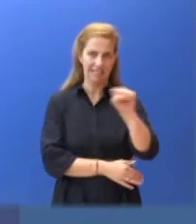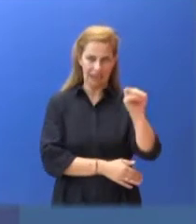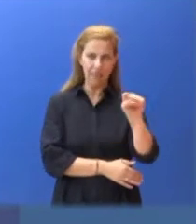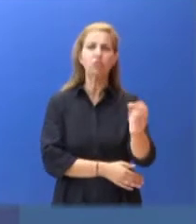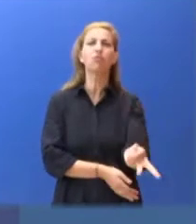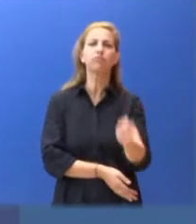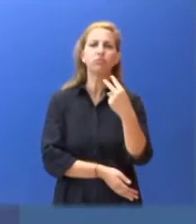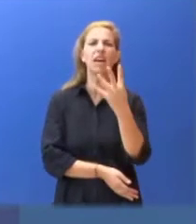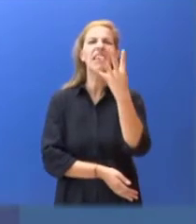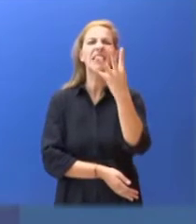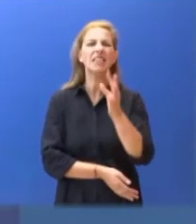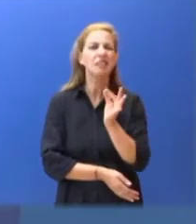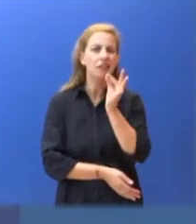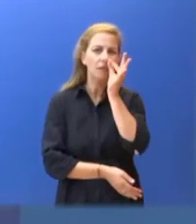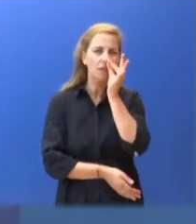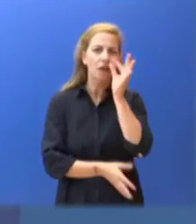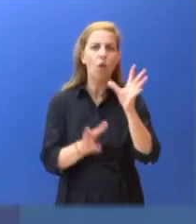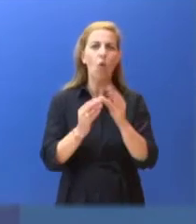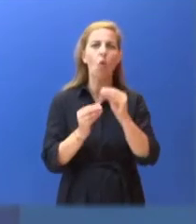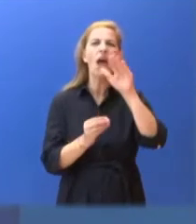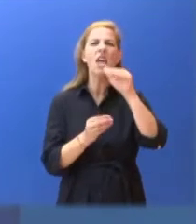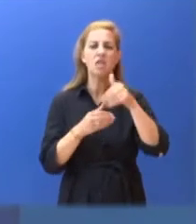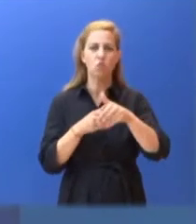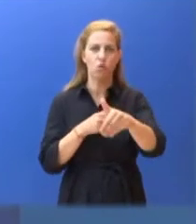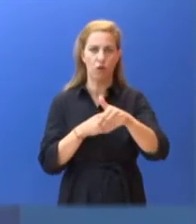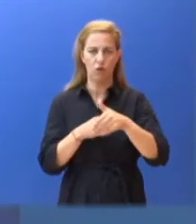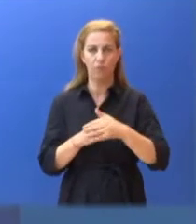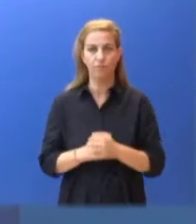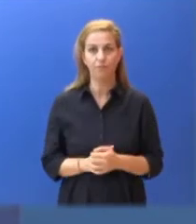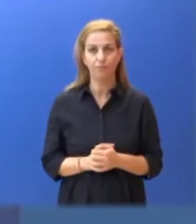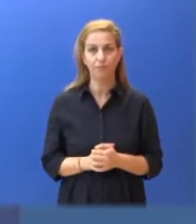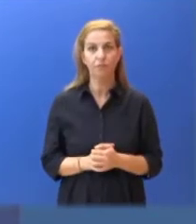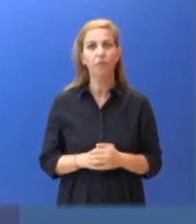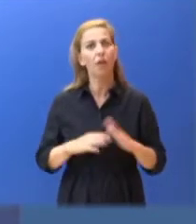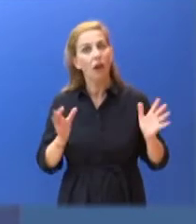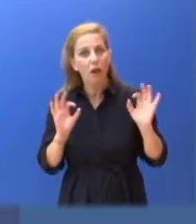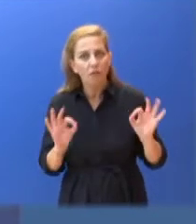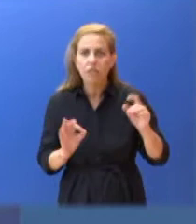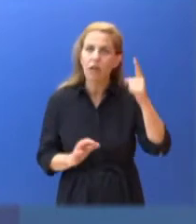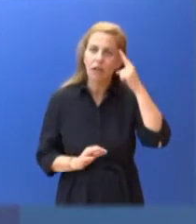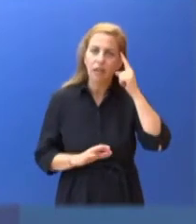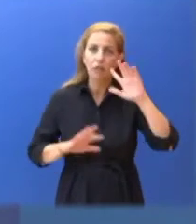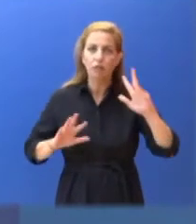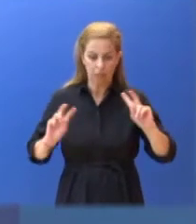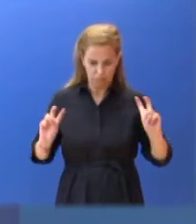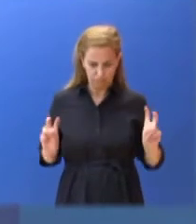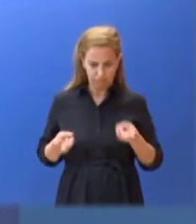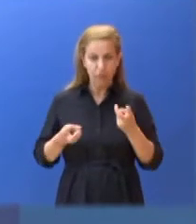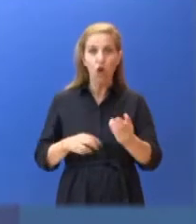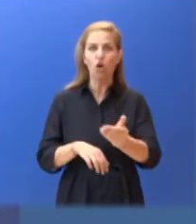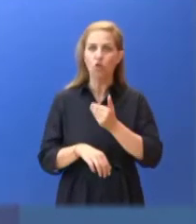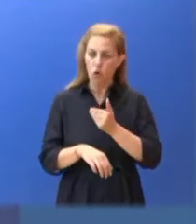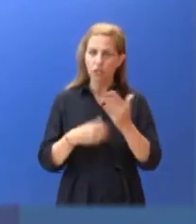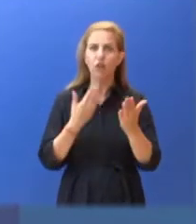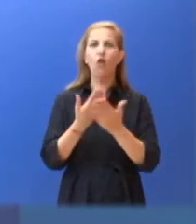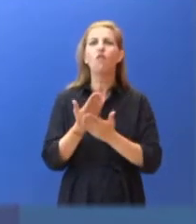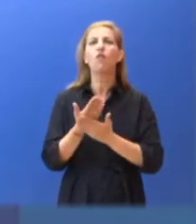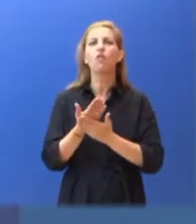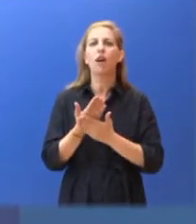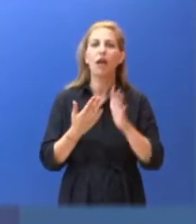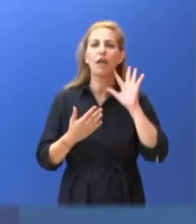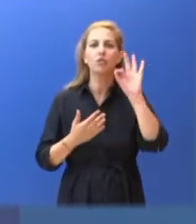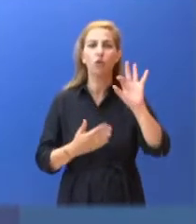για τον μήνα Ιούλιο. Είναι άλλωστε προφανές ότι η έγκαιρη διάγνωση μπορεί να συμβάλλει σημαντικά στην προστασία του